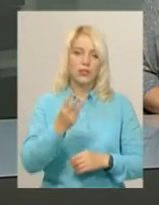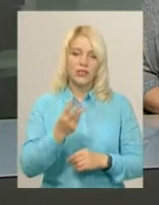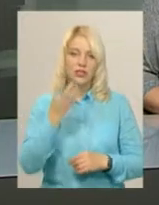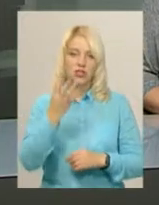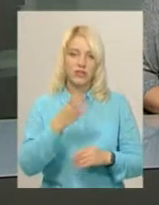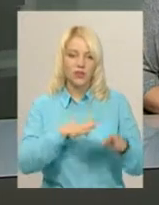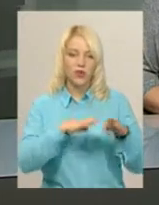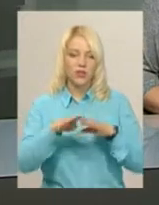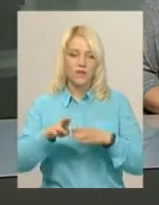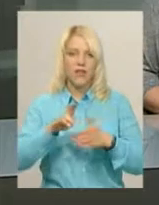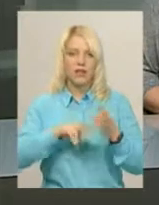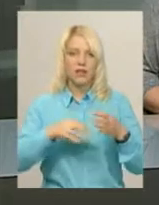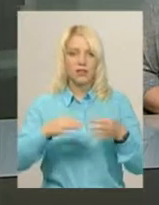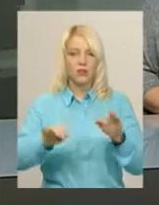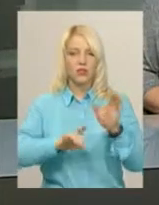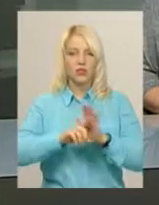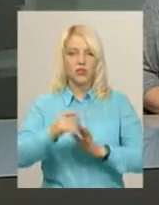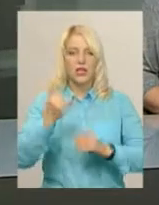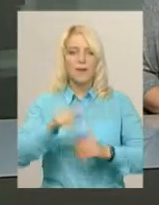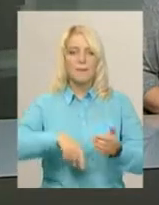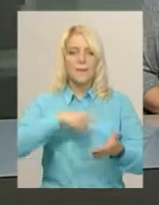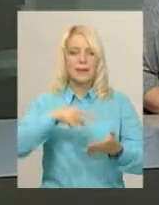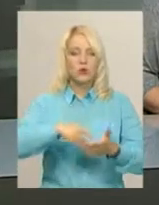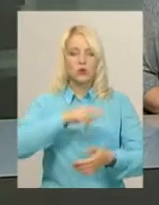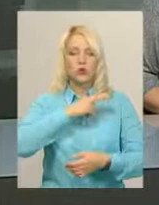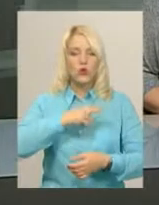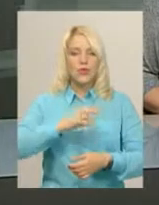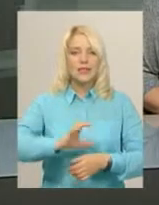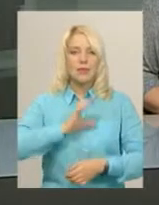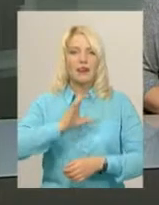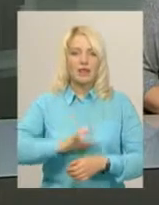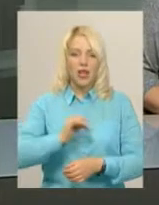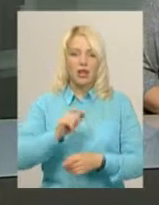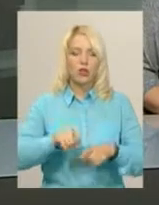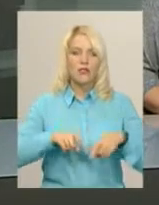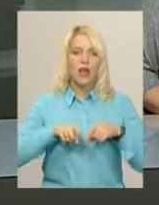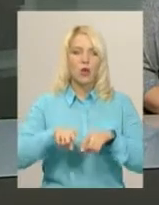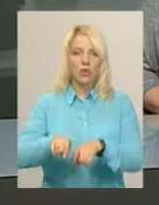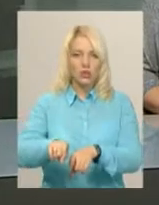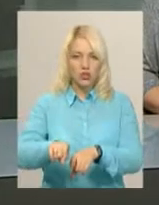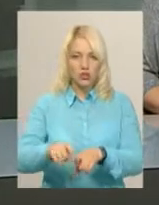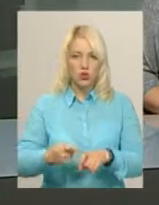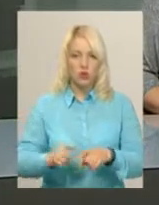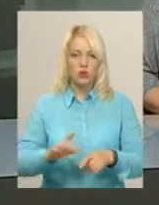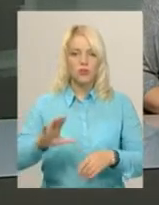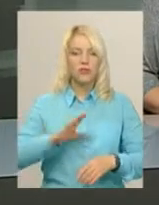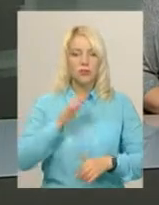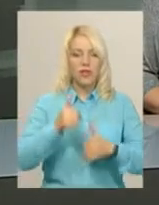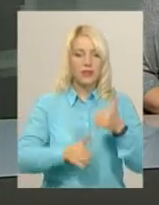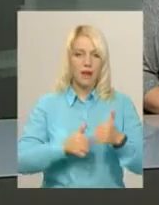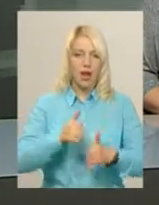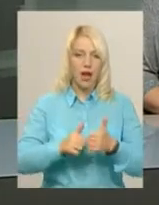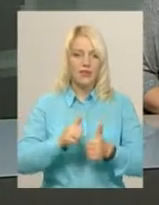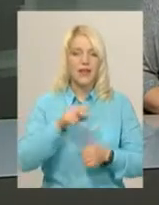акредитації сьогодні розпочали міську спартакіаду з легкоатлетичного кросу. Відбувалися змагання в масиві поблизу лісових